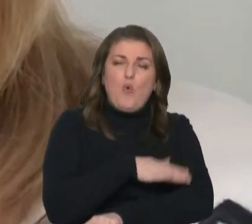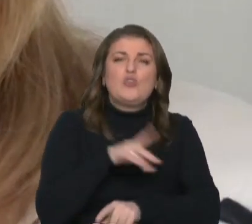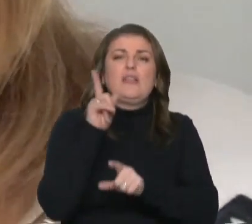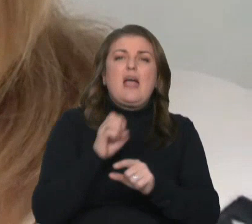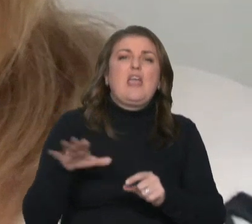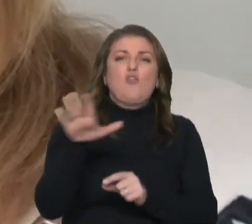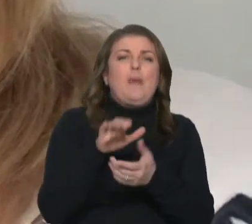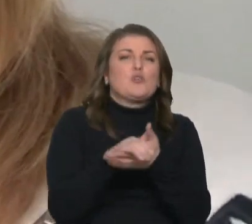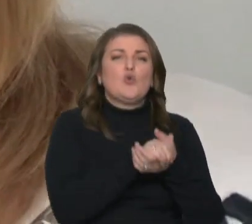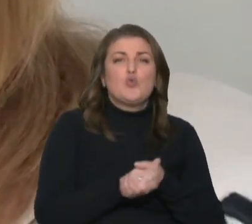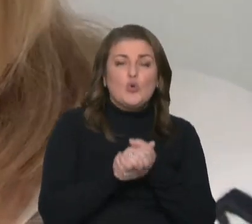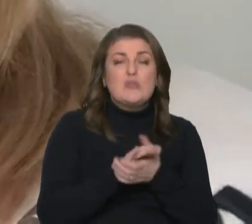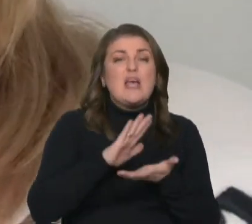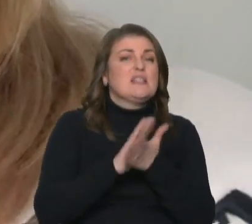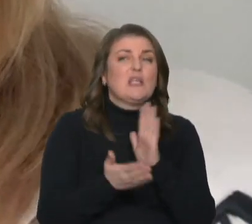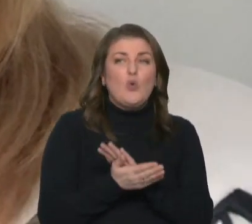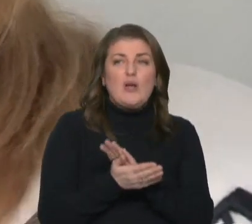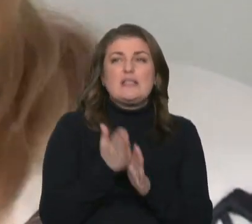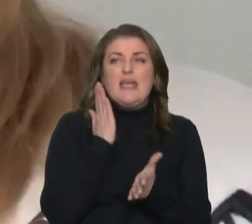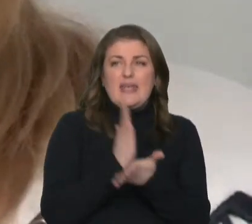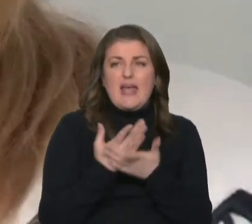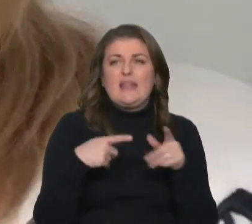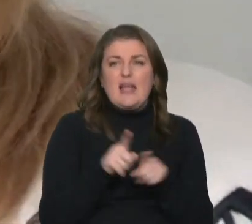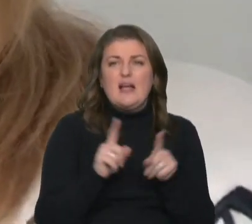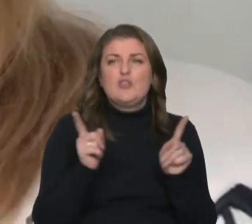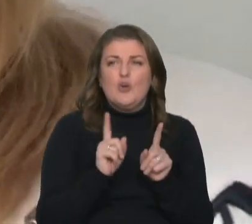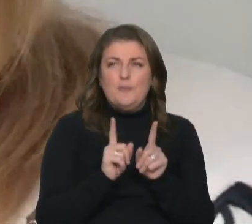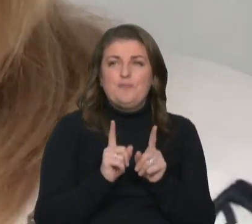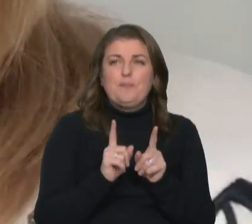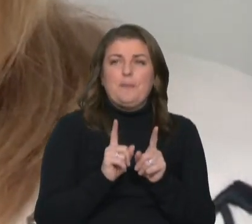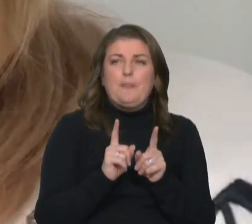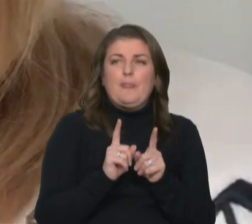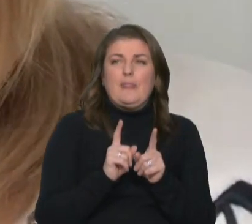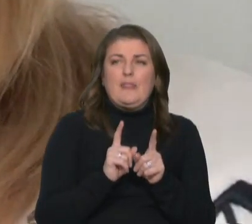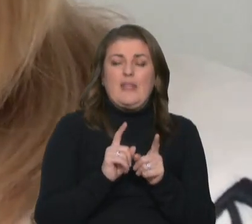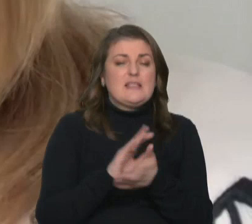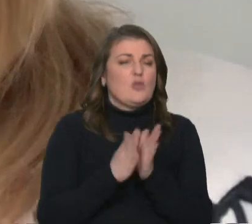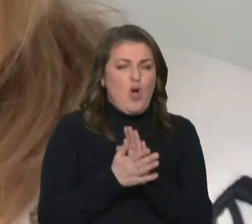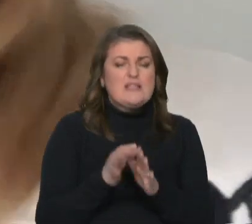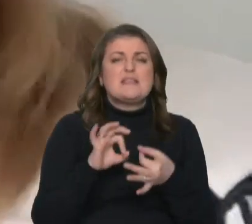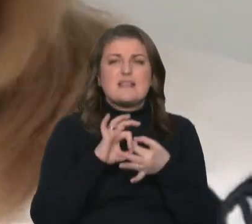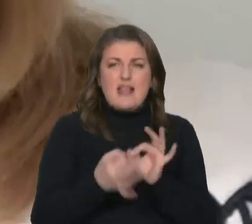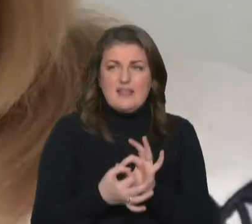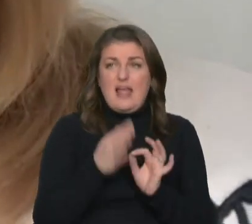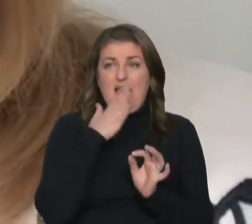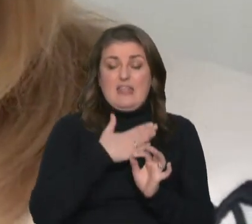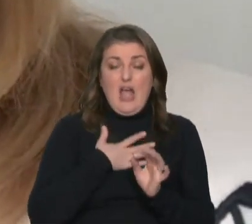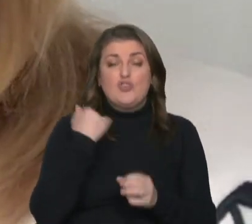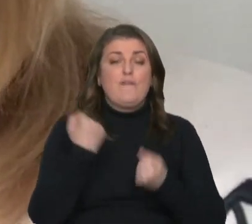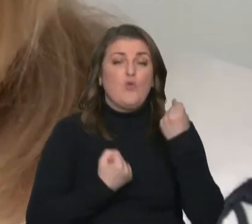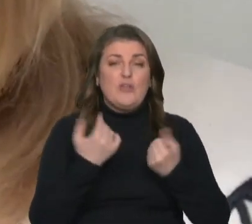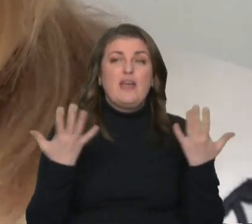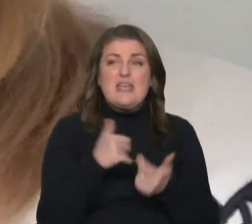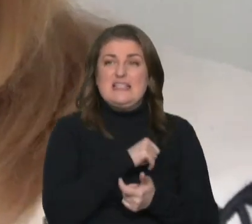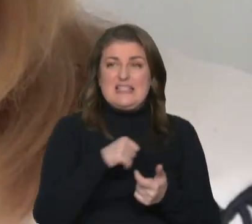Союзу. Ситуація є така, що ситуація складна. Наші водії, які